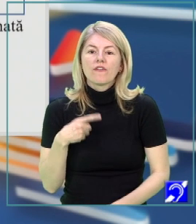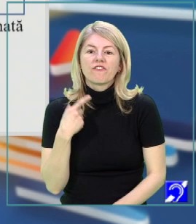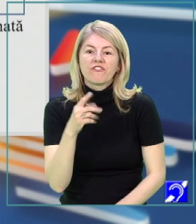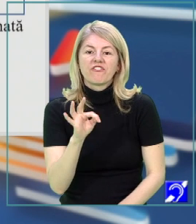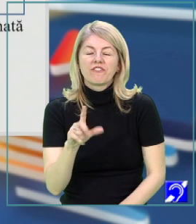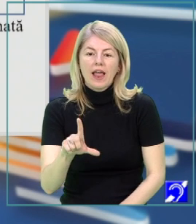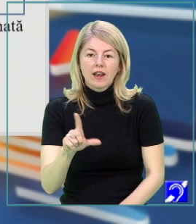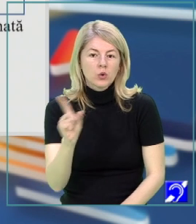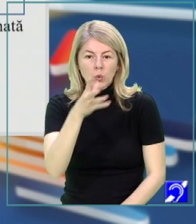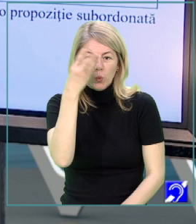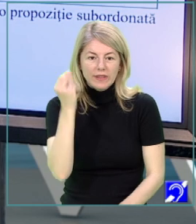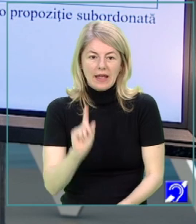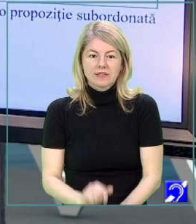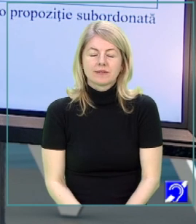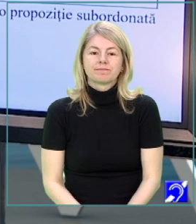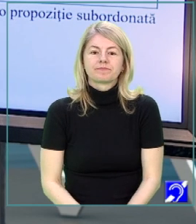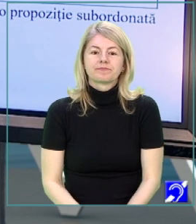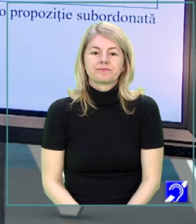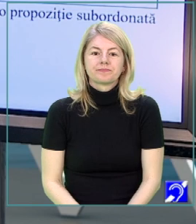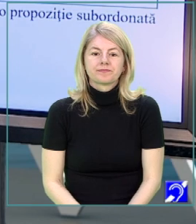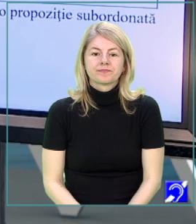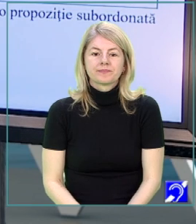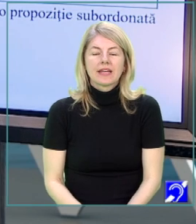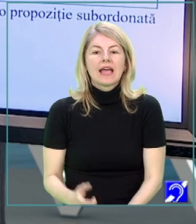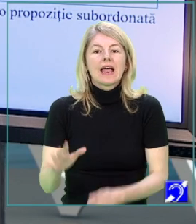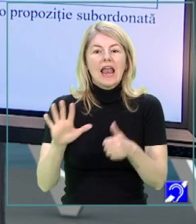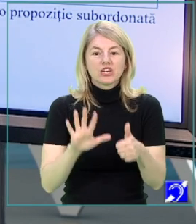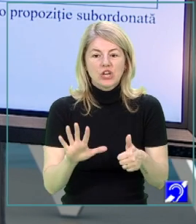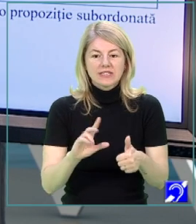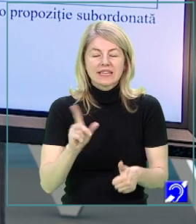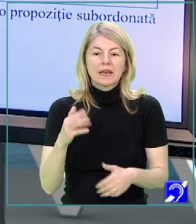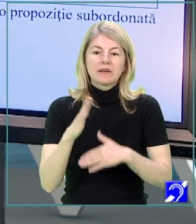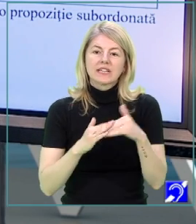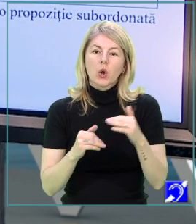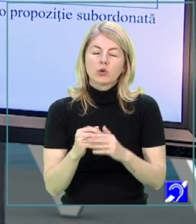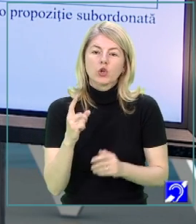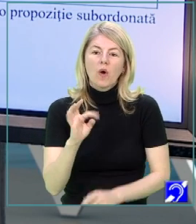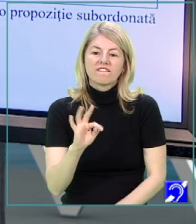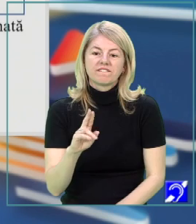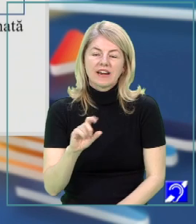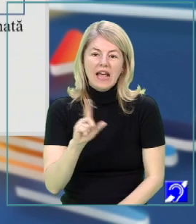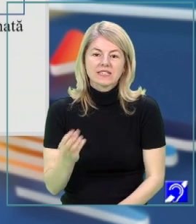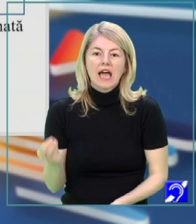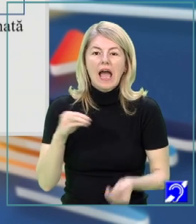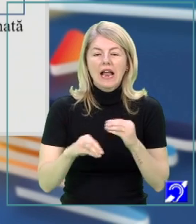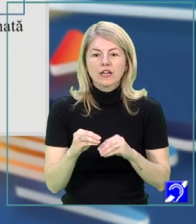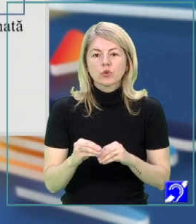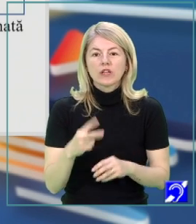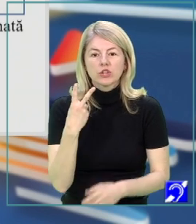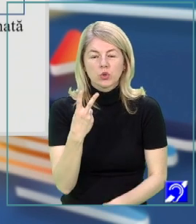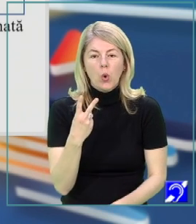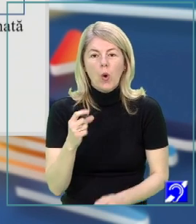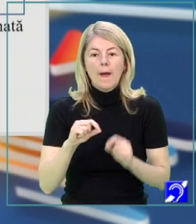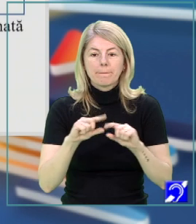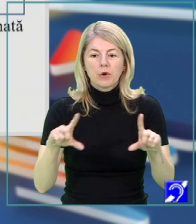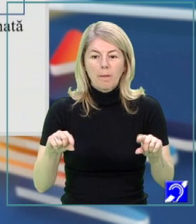felul ei. Nu uitați lucrul acesta. Iar la exercițiul 6, trebuie să construiți o frază alcătuită din două